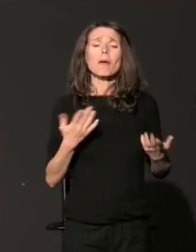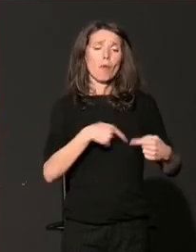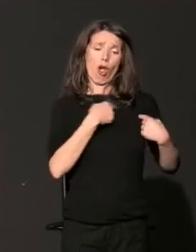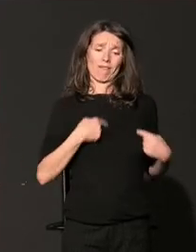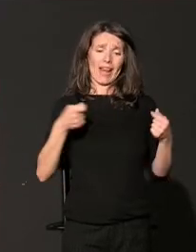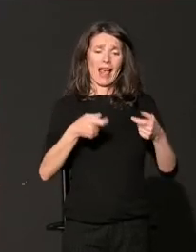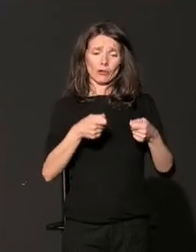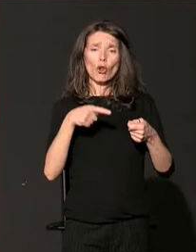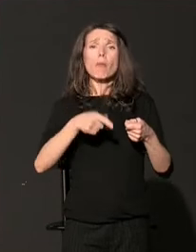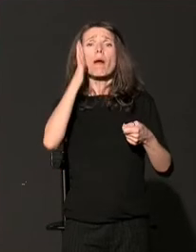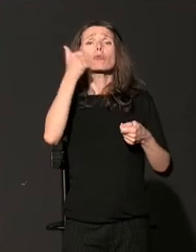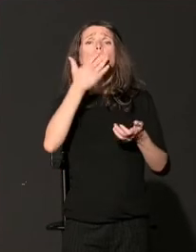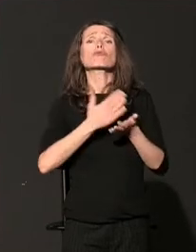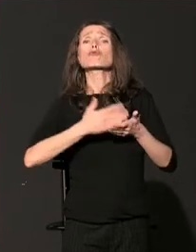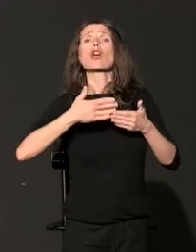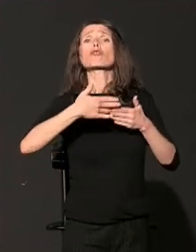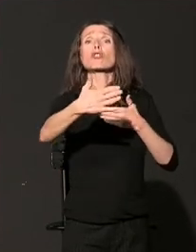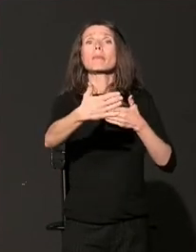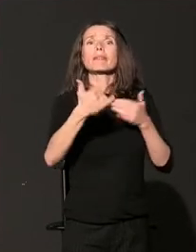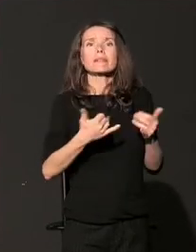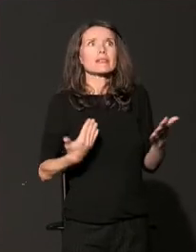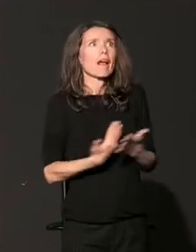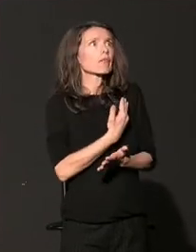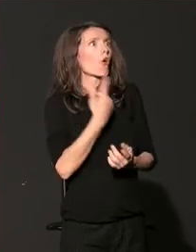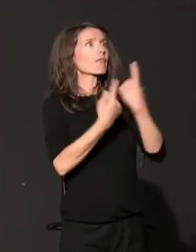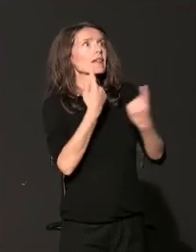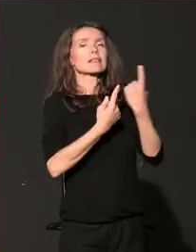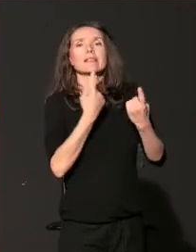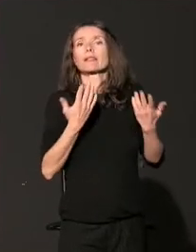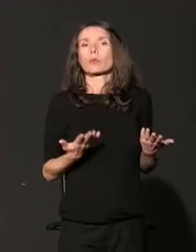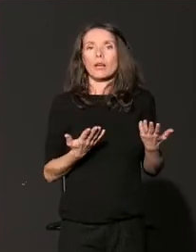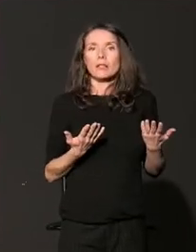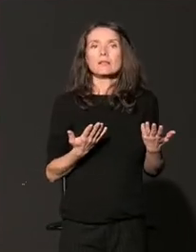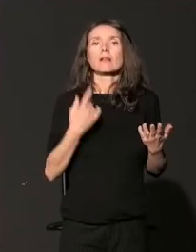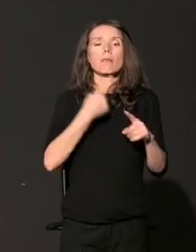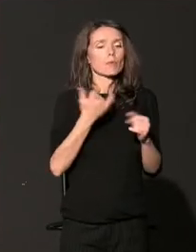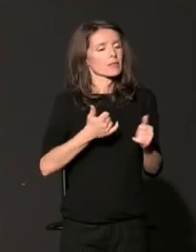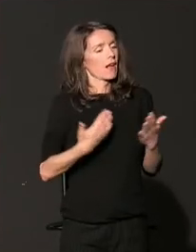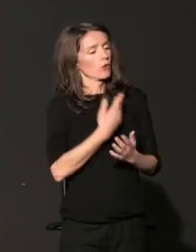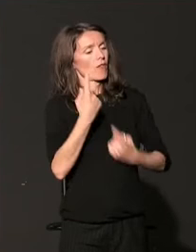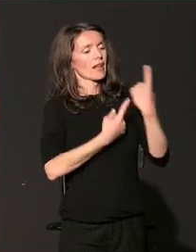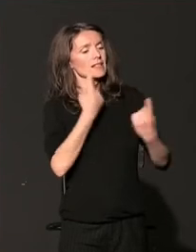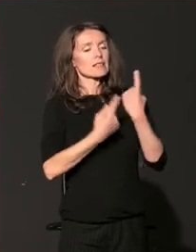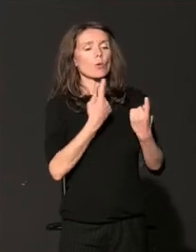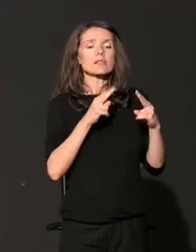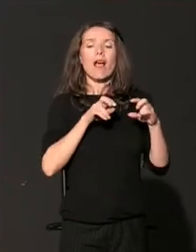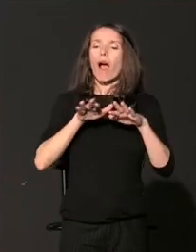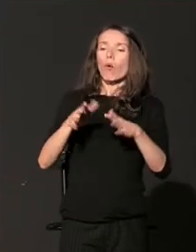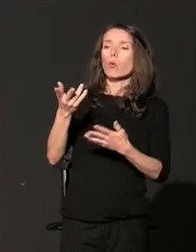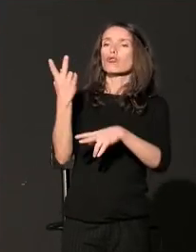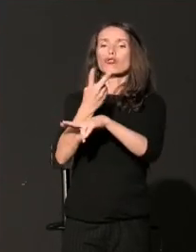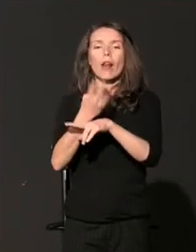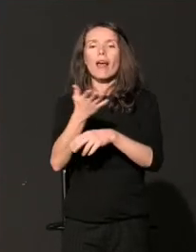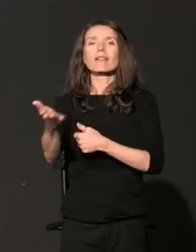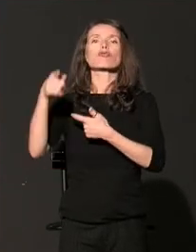kontekstu, šta nam taj kontekst donosi kako za državni, tako za poslani i za civilni sektor, šta o